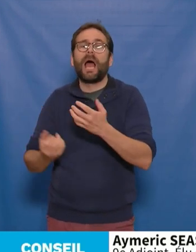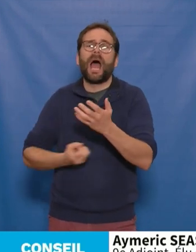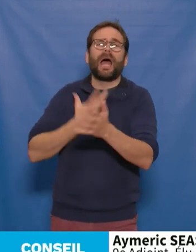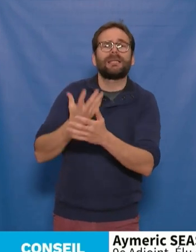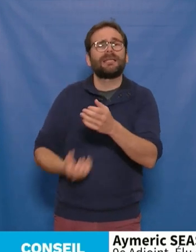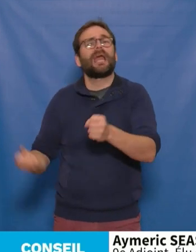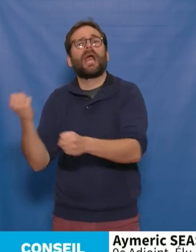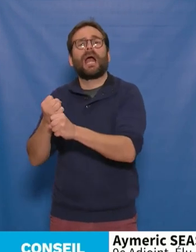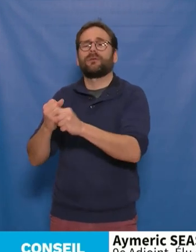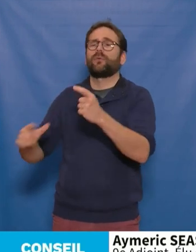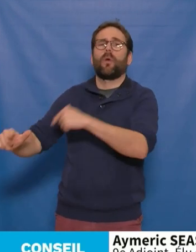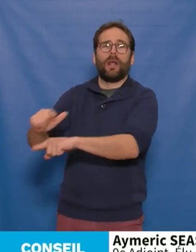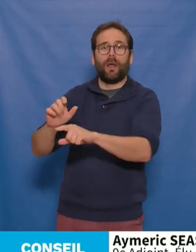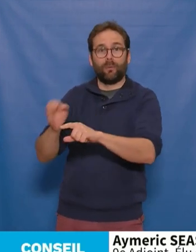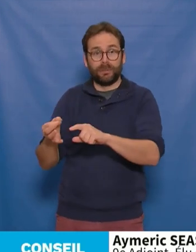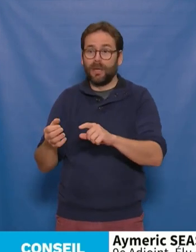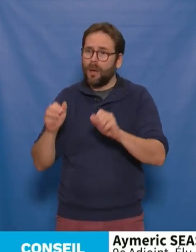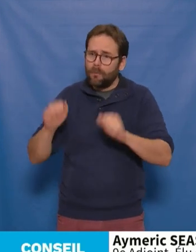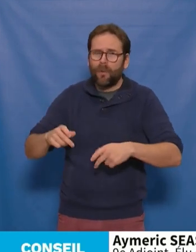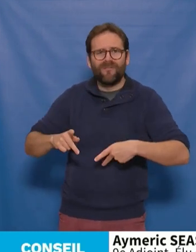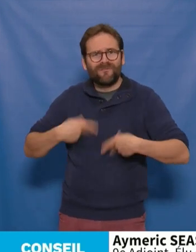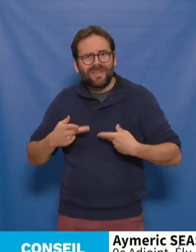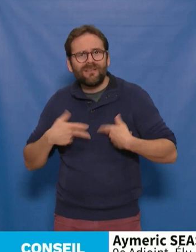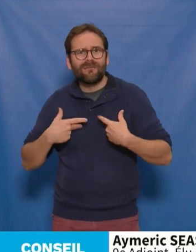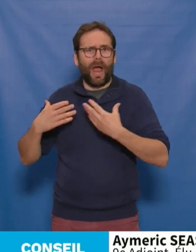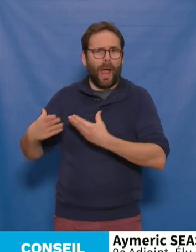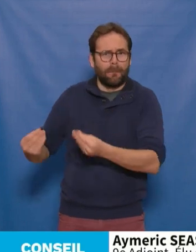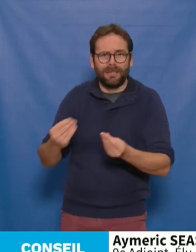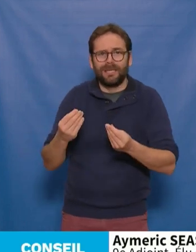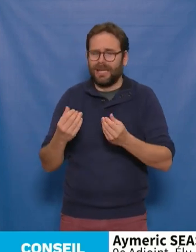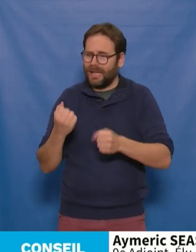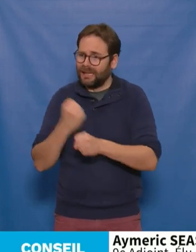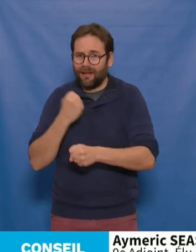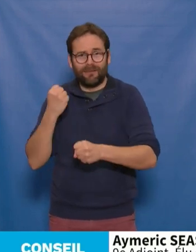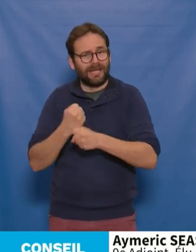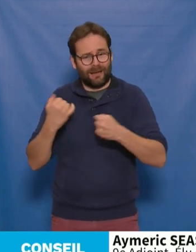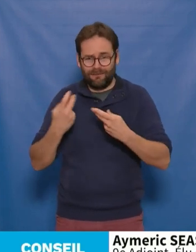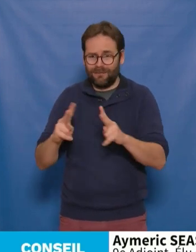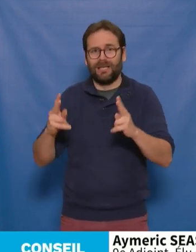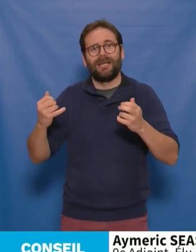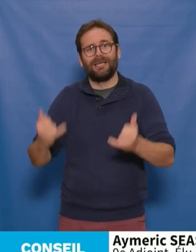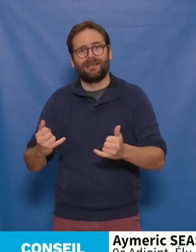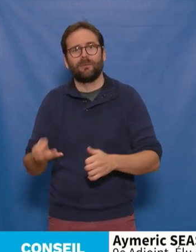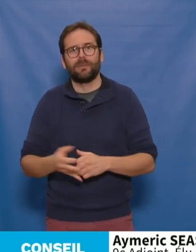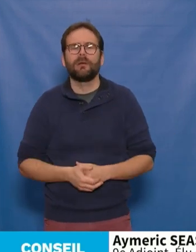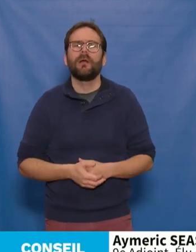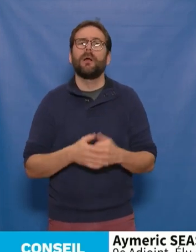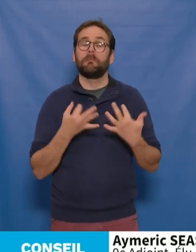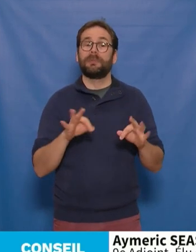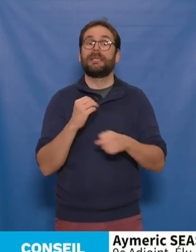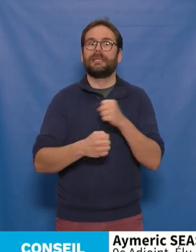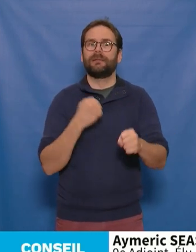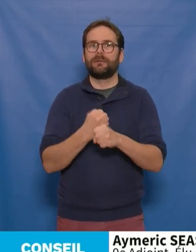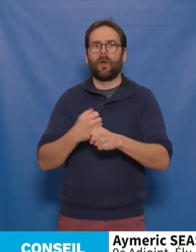'est d'abord créer les conditions qu'ils puissent vivre, habiter, travailler dans notre commune. Depuis 10 ans, une date anniversaire